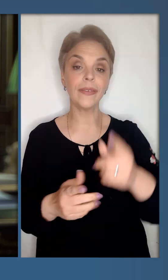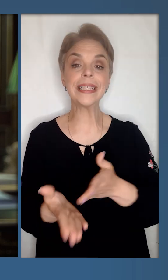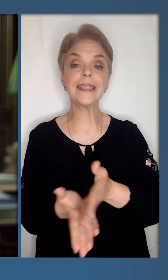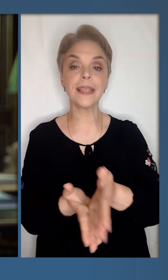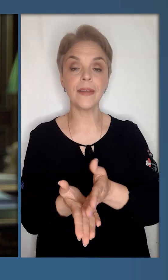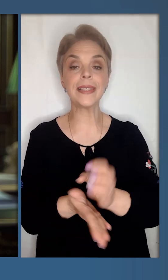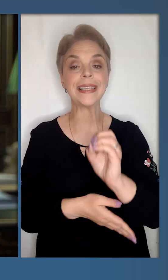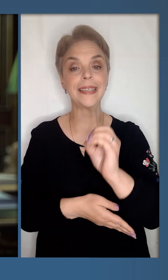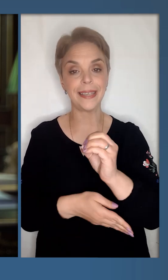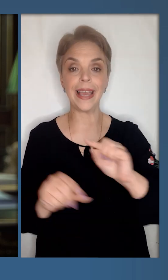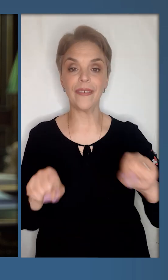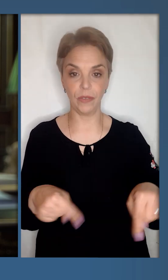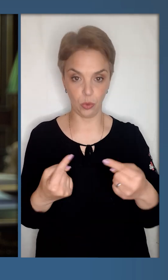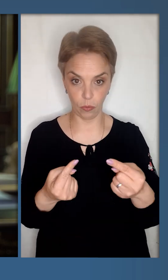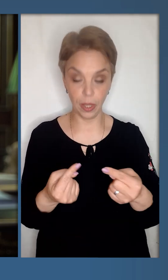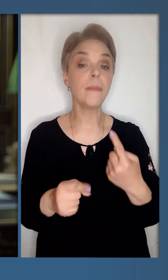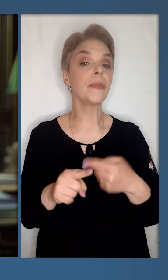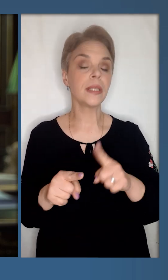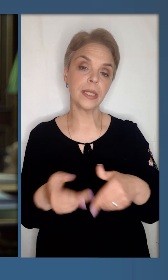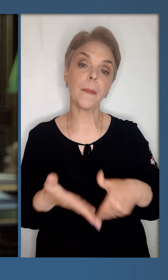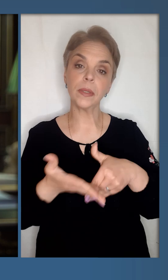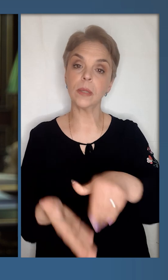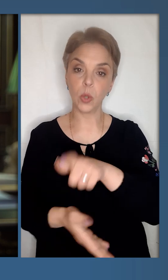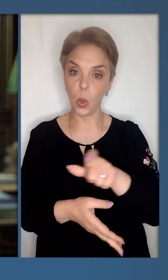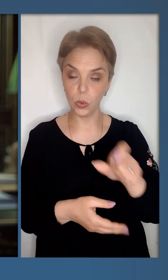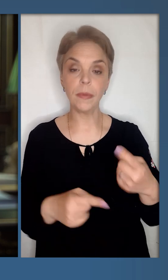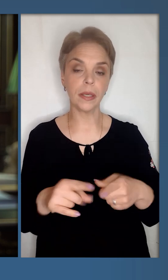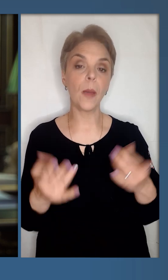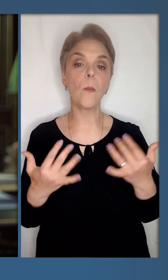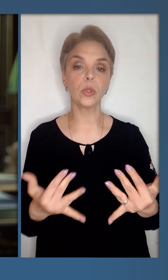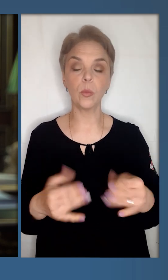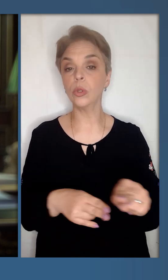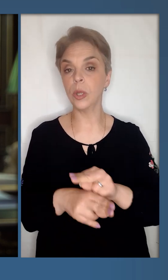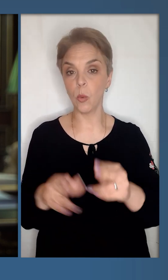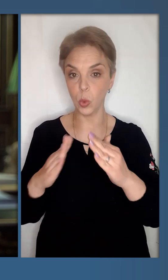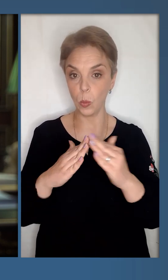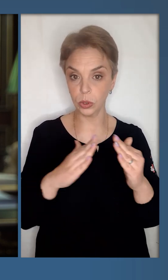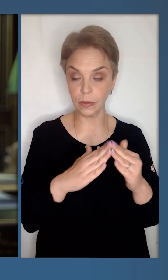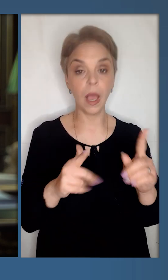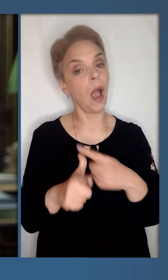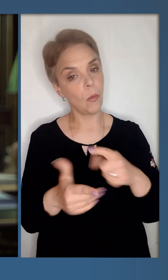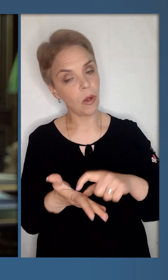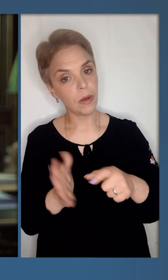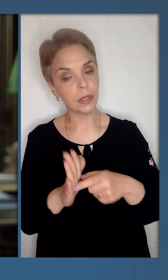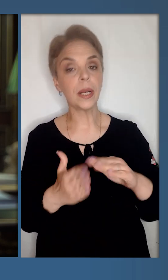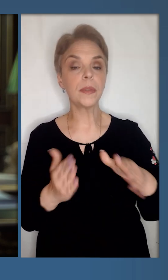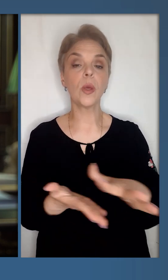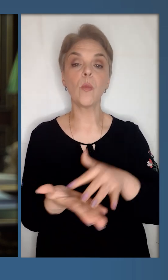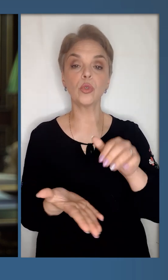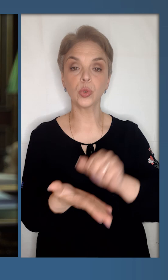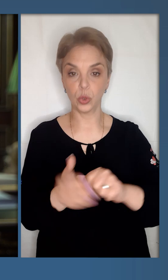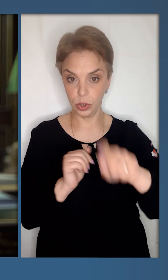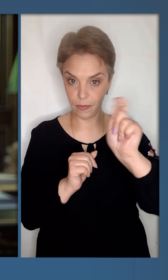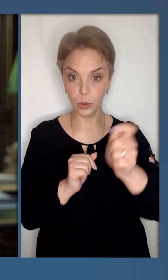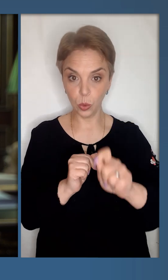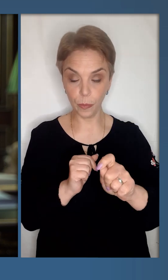державний сервіс «Євідновлення». Це підтримка людей, які потребують ремонту будинків або квартир після